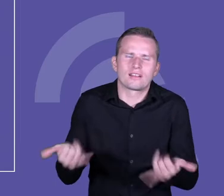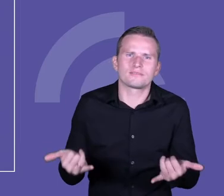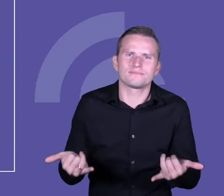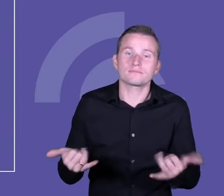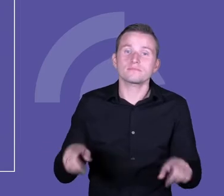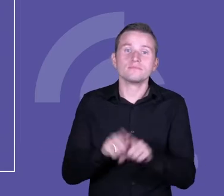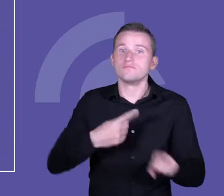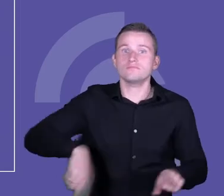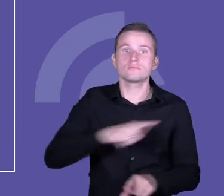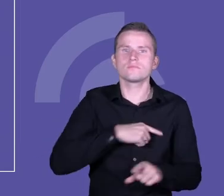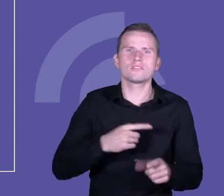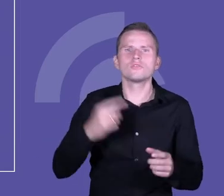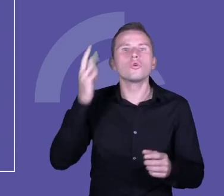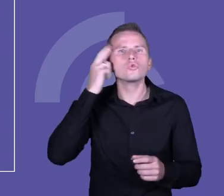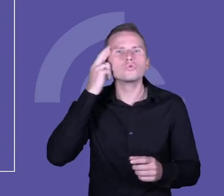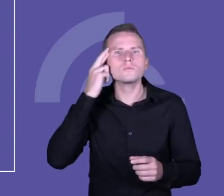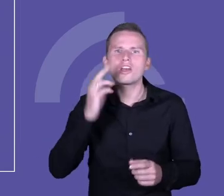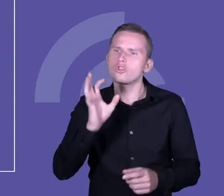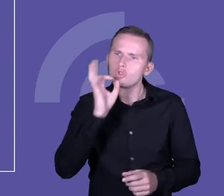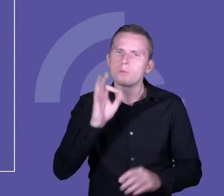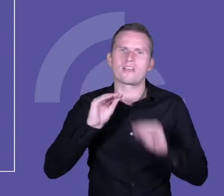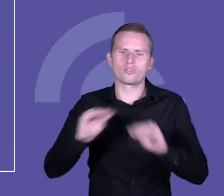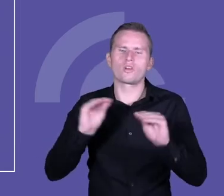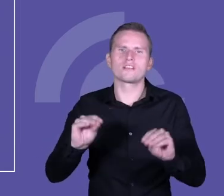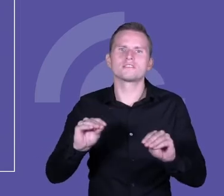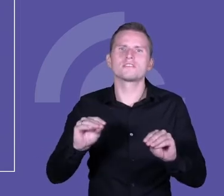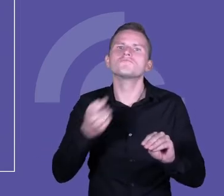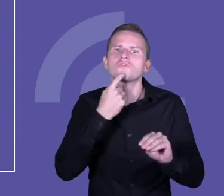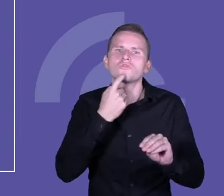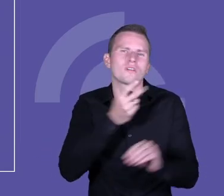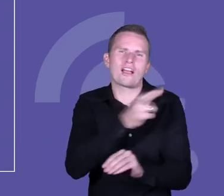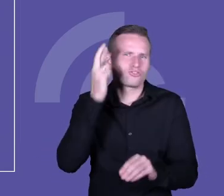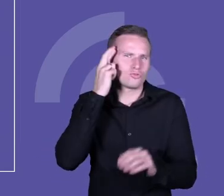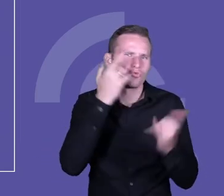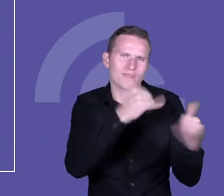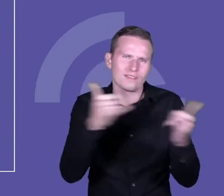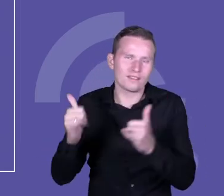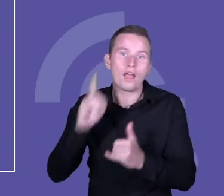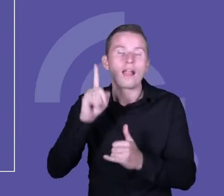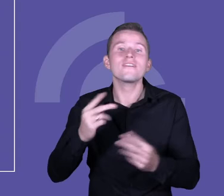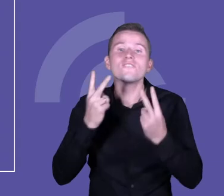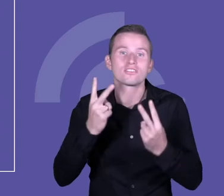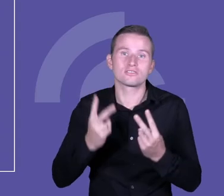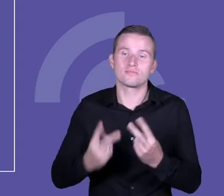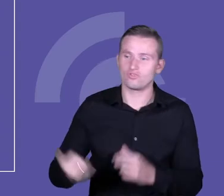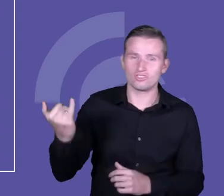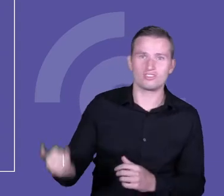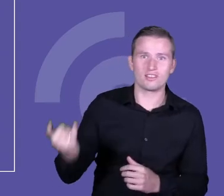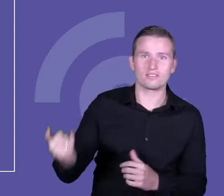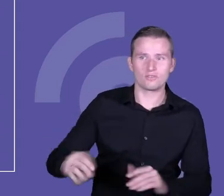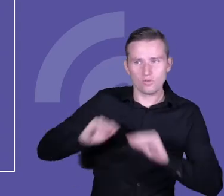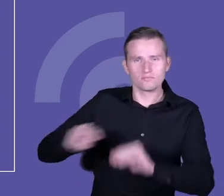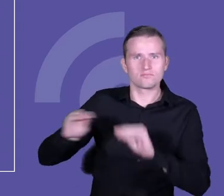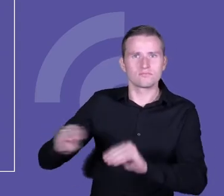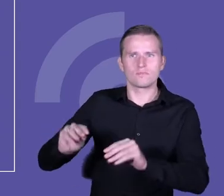przez nas wszystkich, ale mimo wszystko dobrą edukację, która wspiera rozwój każdego dziecka. Gdzie jest ta